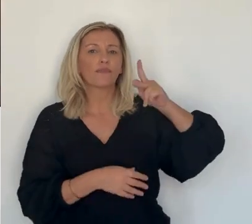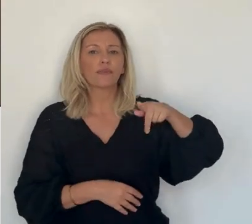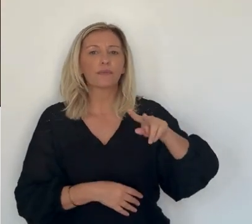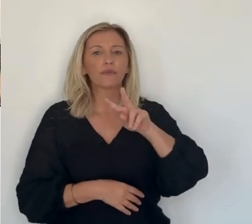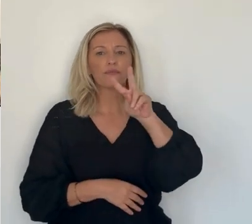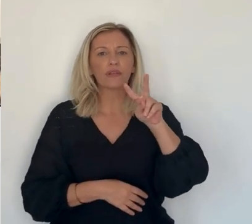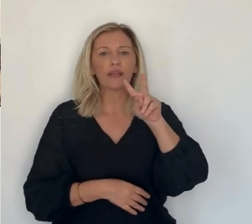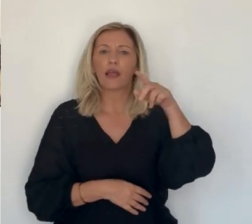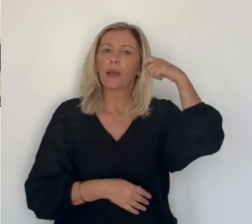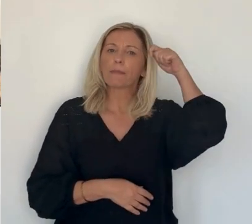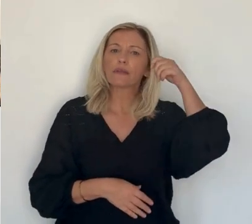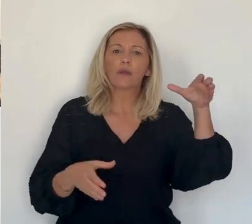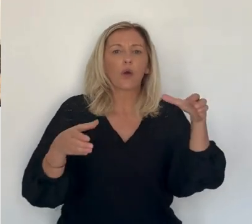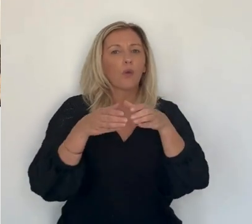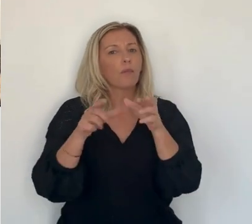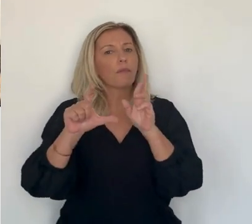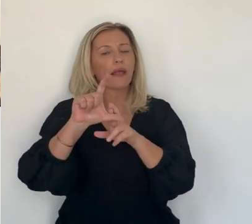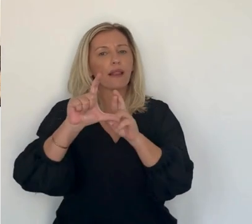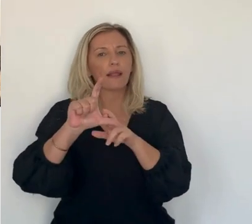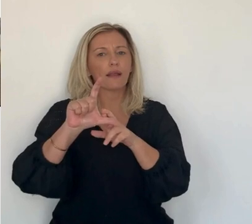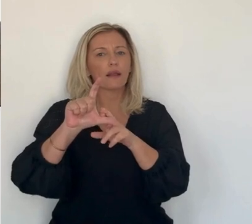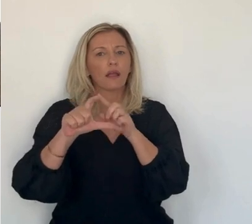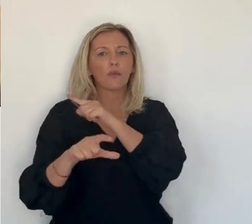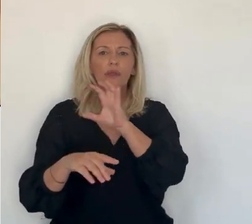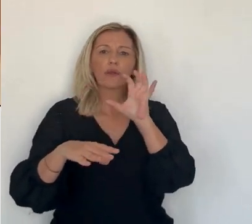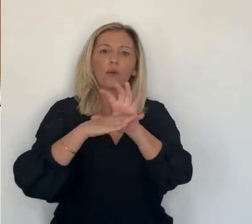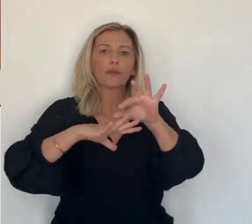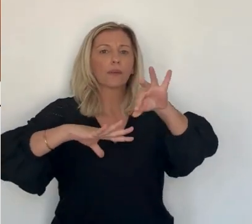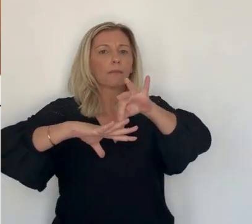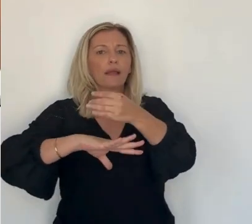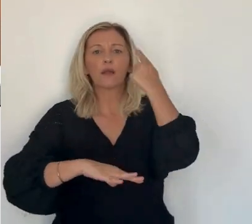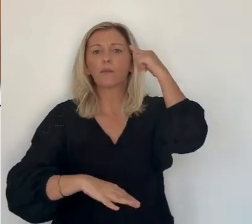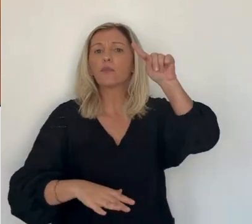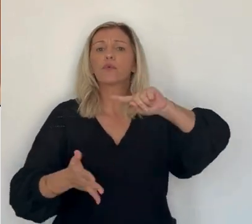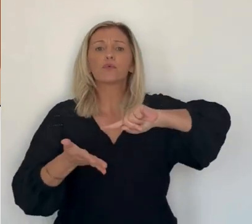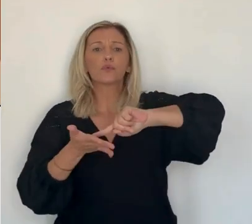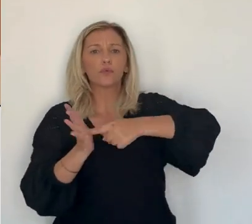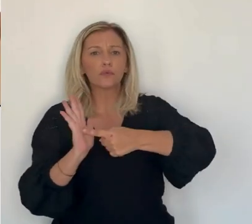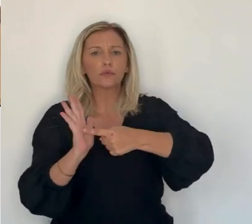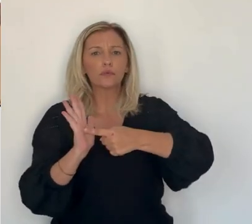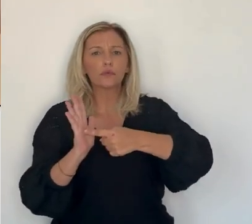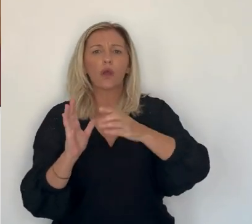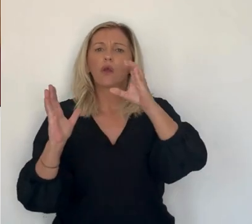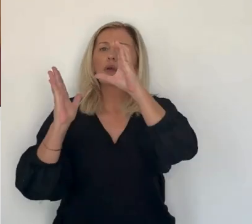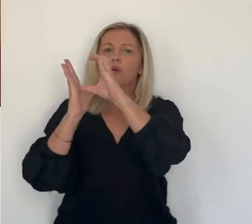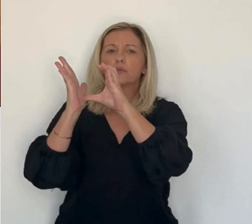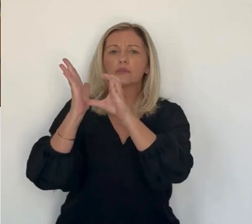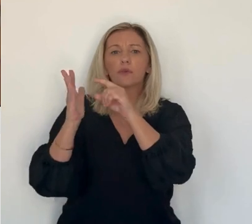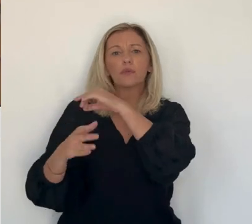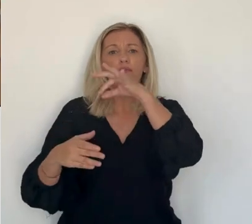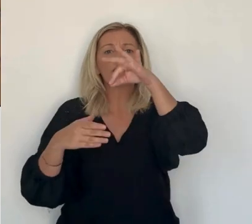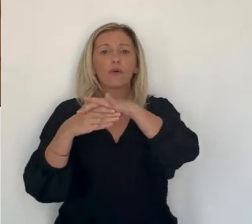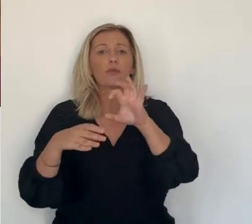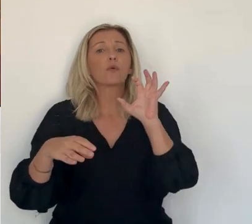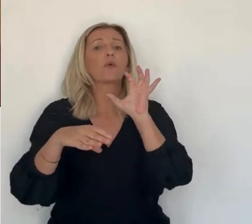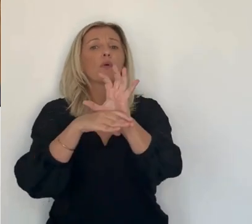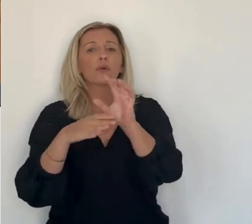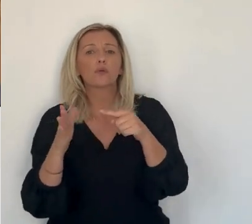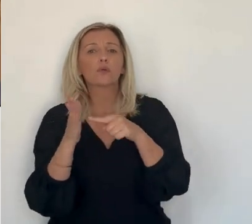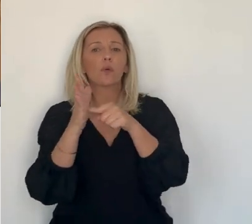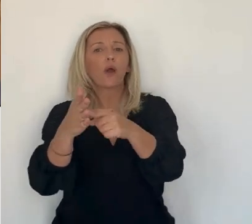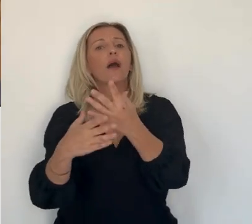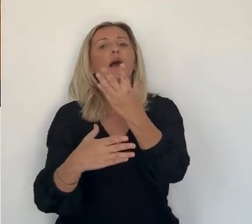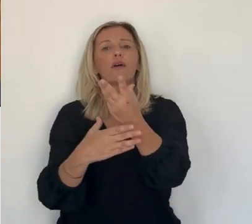Villiers, président du groupe LR au Sénat, Bruno Retailleau est opposé au mariage pour tous, a voté contre l'inscription de l'IVG dans la